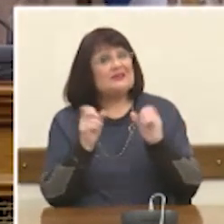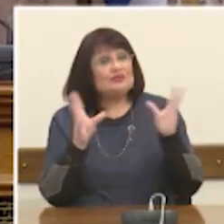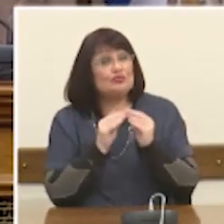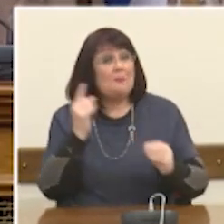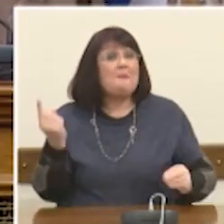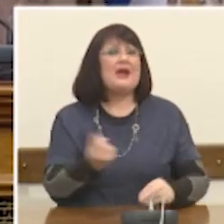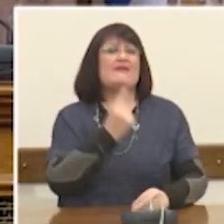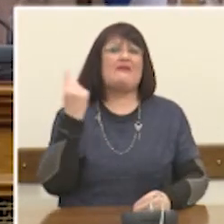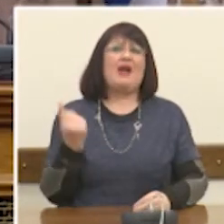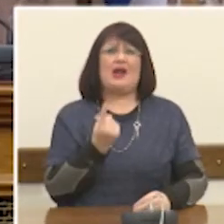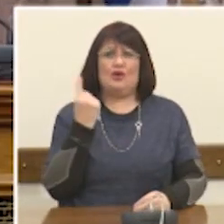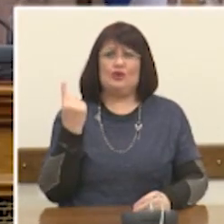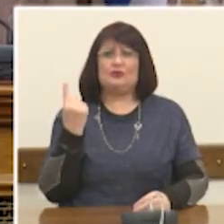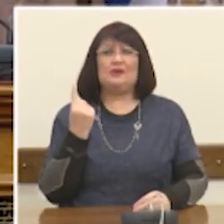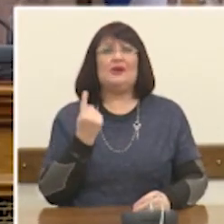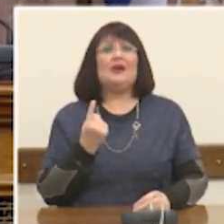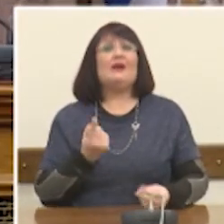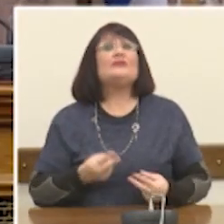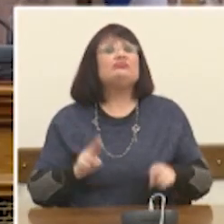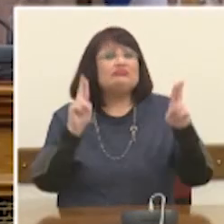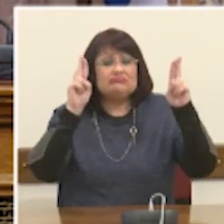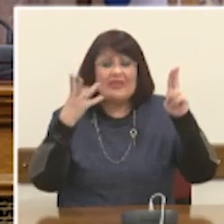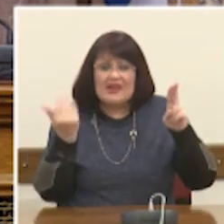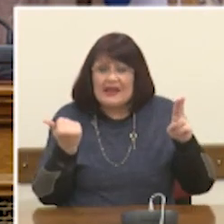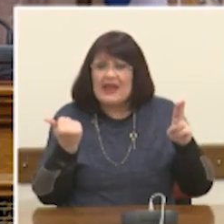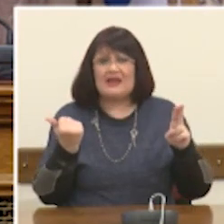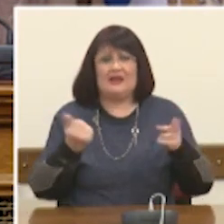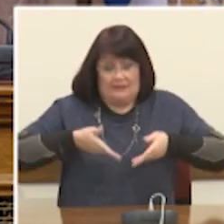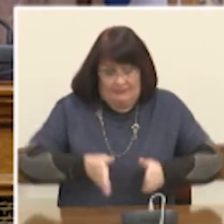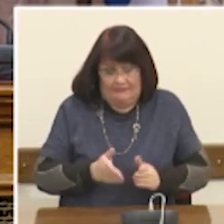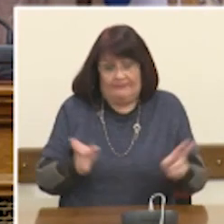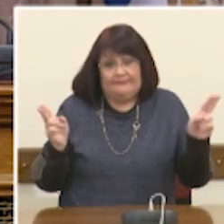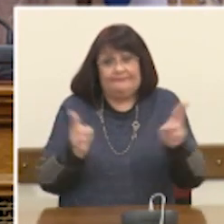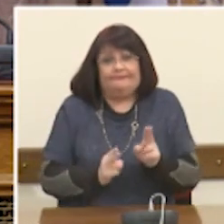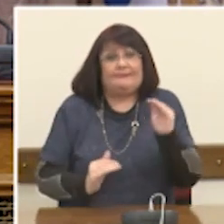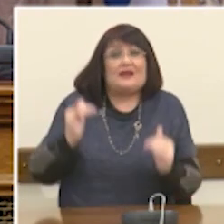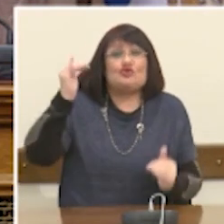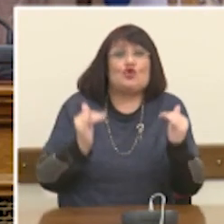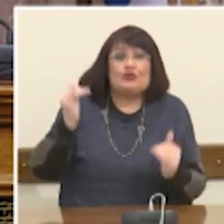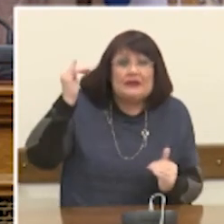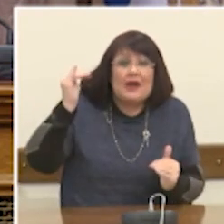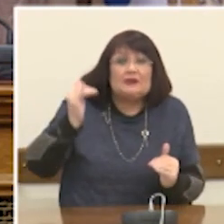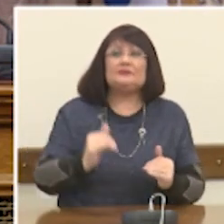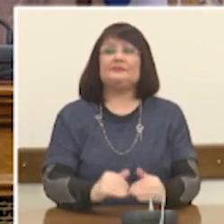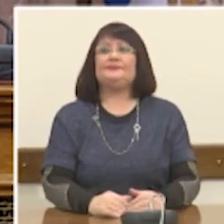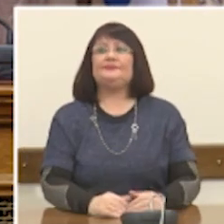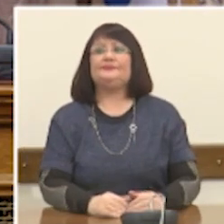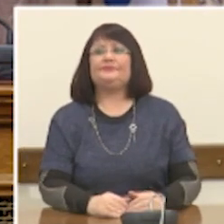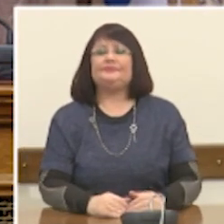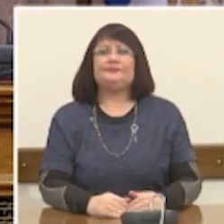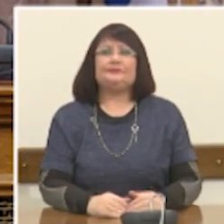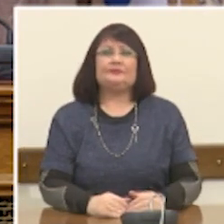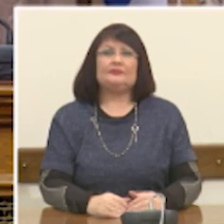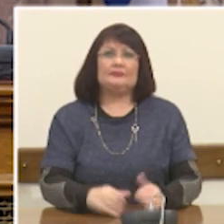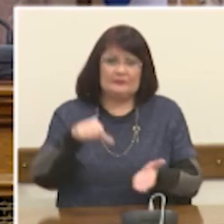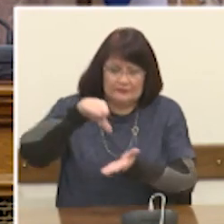έλλειψη φυσικών πόρων, η δημογραφική ανισορροπία, η εκτεταμένη αστικοποίηση και